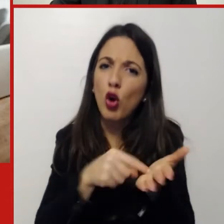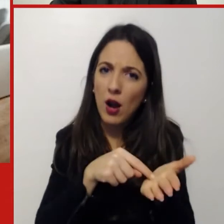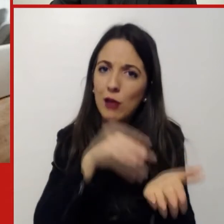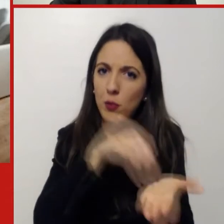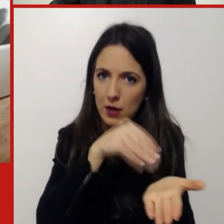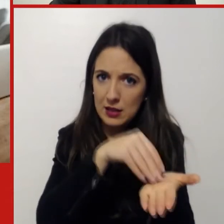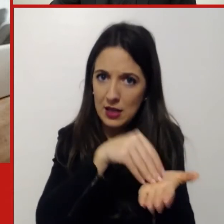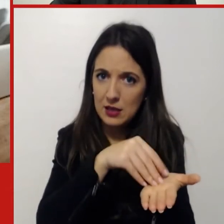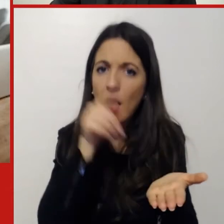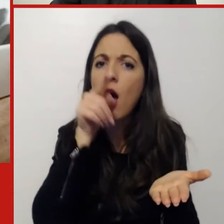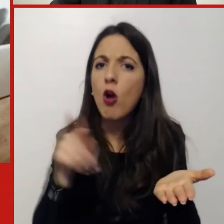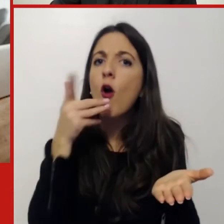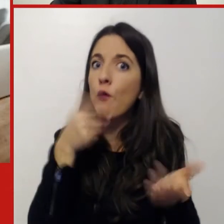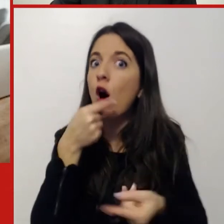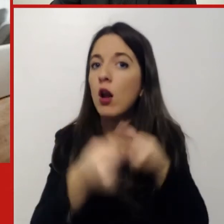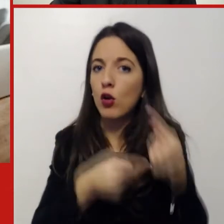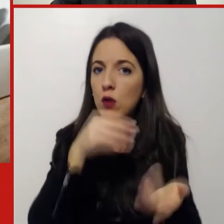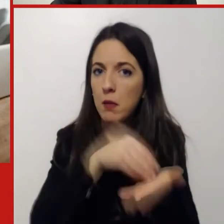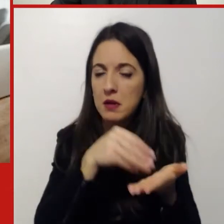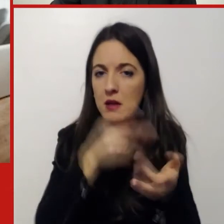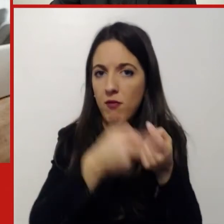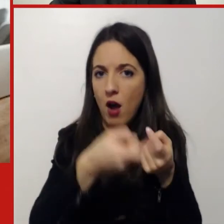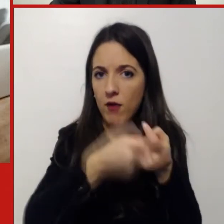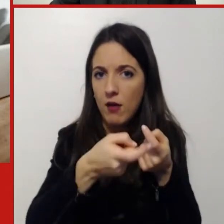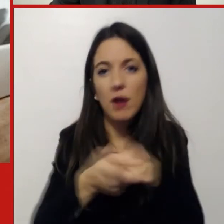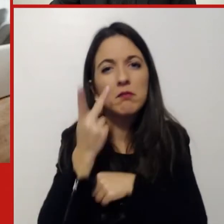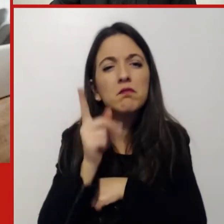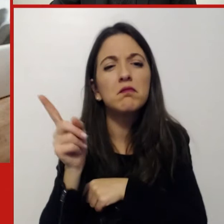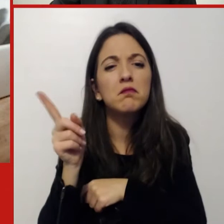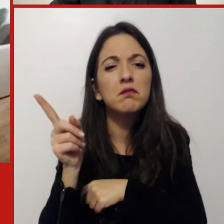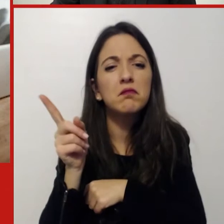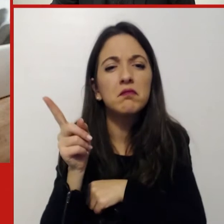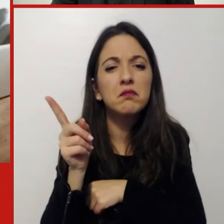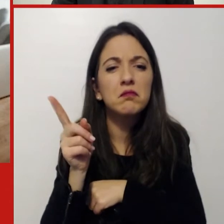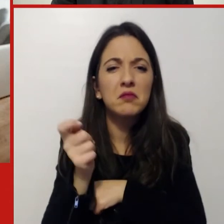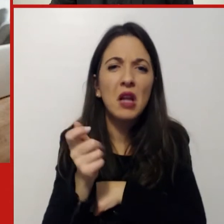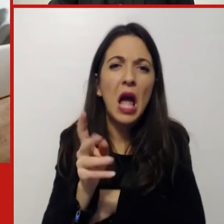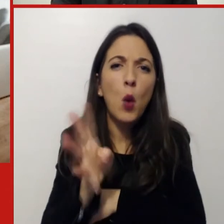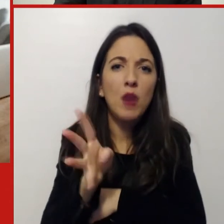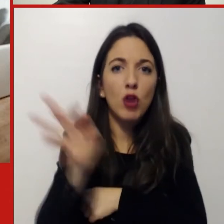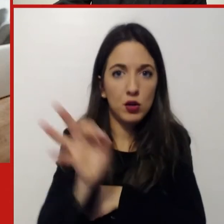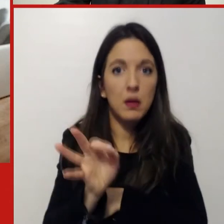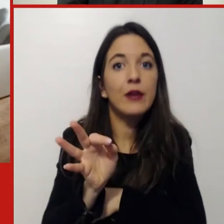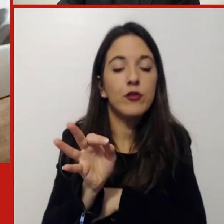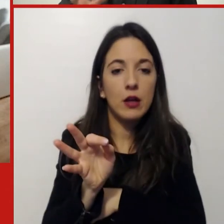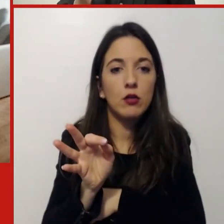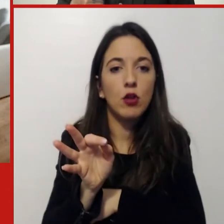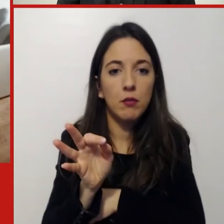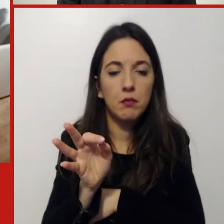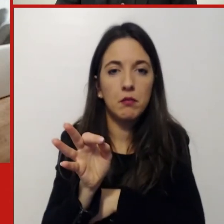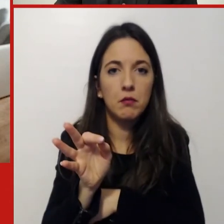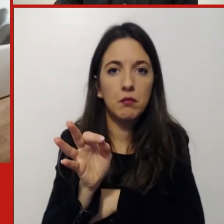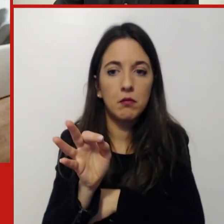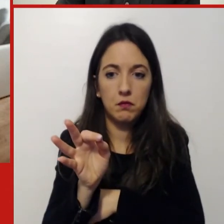e vorrebbe continuare a lavorare in presenza. Vedete, sono però un 14%, in altre rilevazioni le